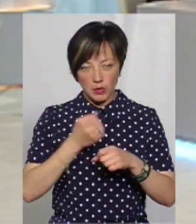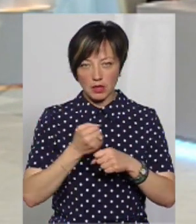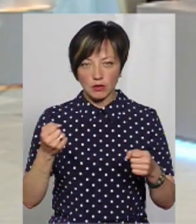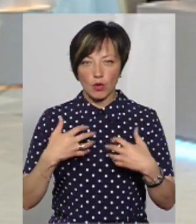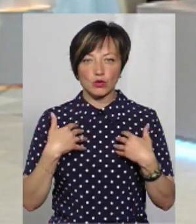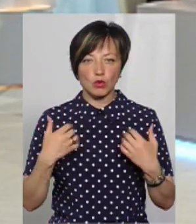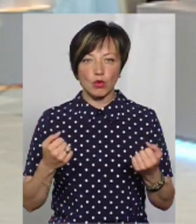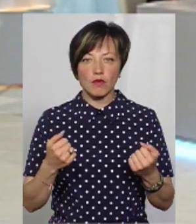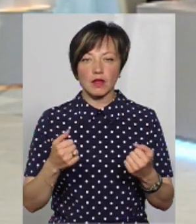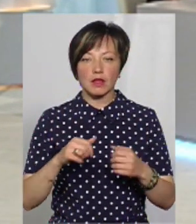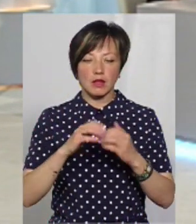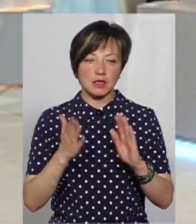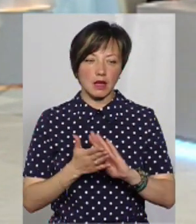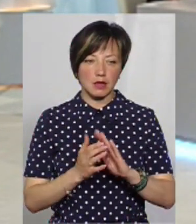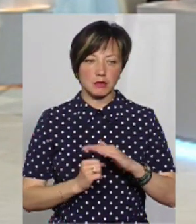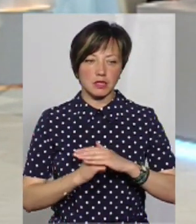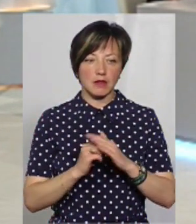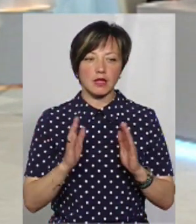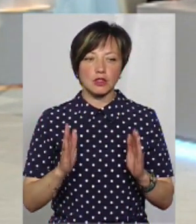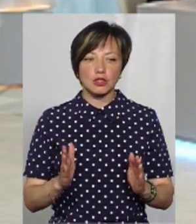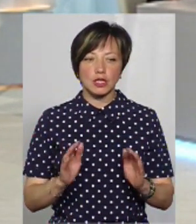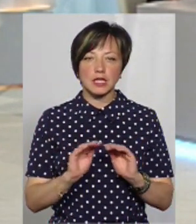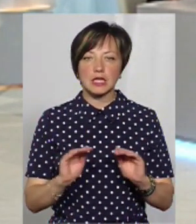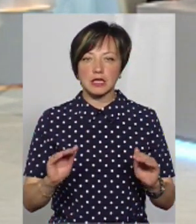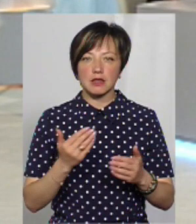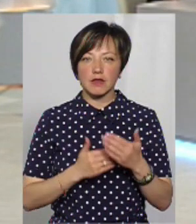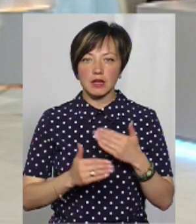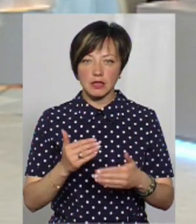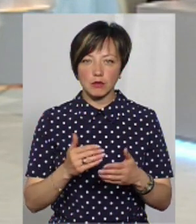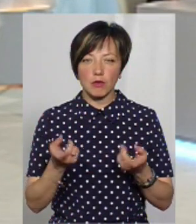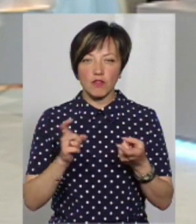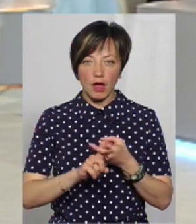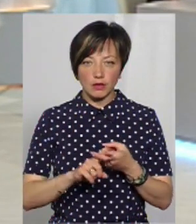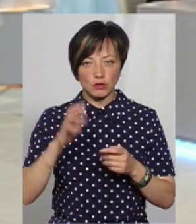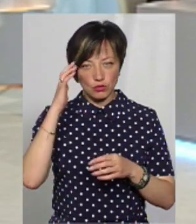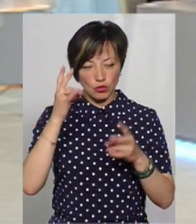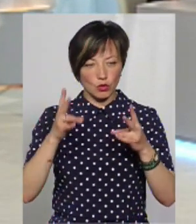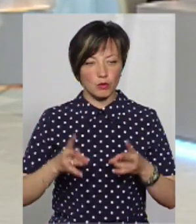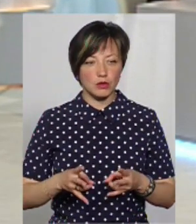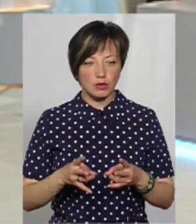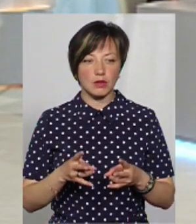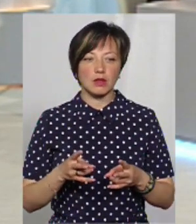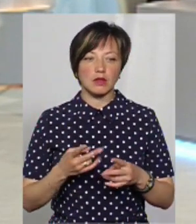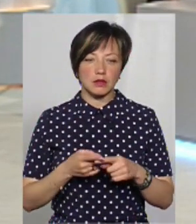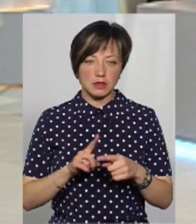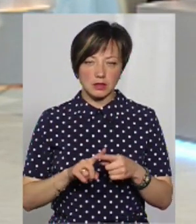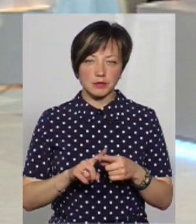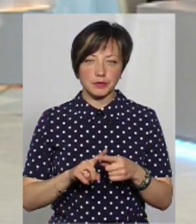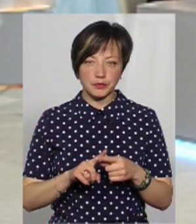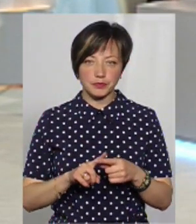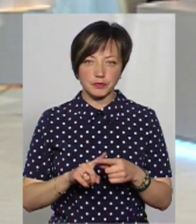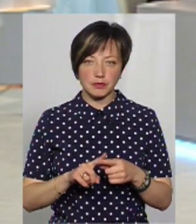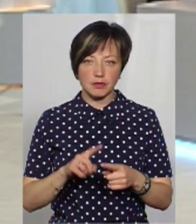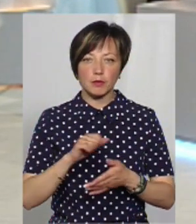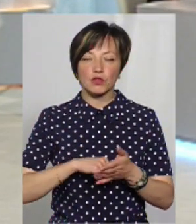оздоровлення проходять на загальних підставах. Лише діти-інвалідність, яких пов'язана з Чорнобильською катастрофою, стали інвалідними внаслідок